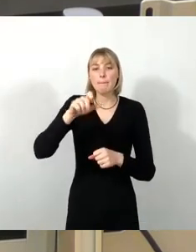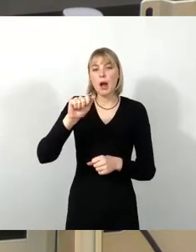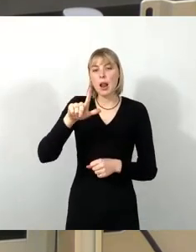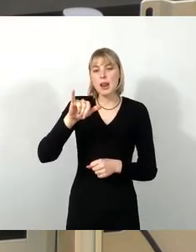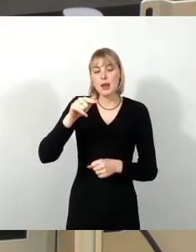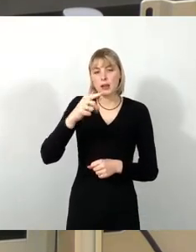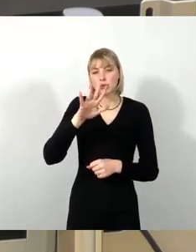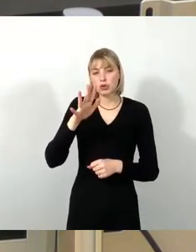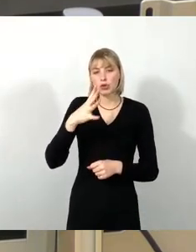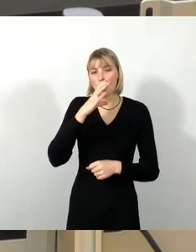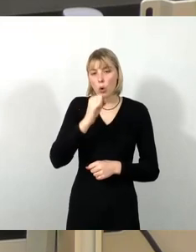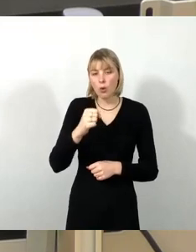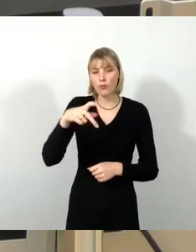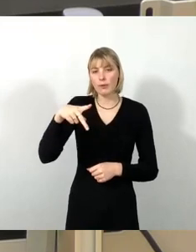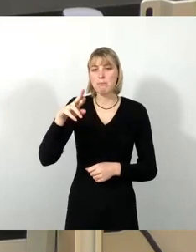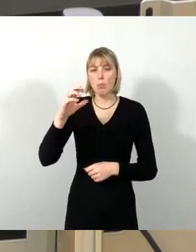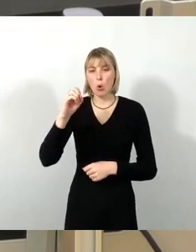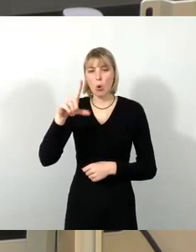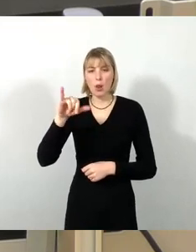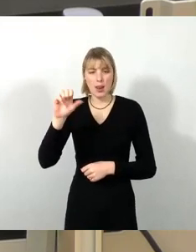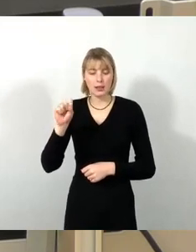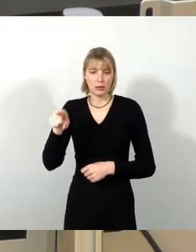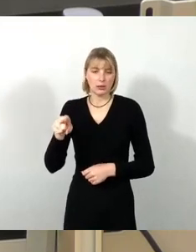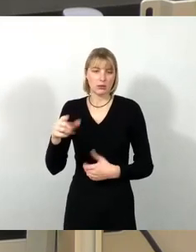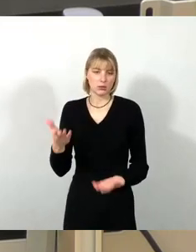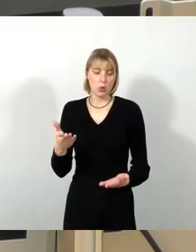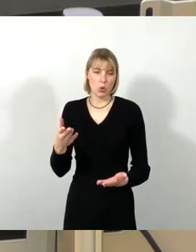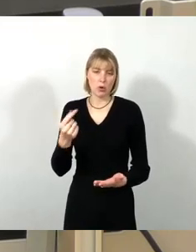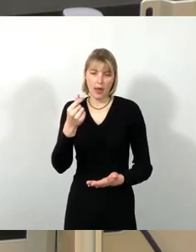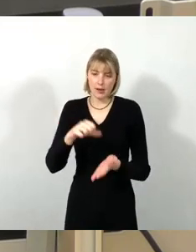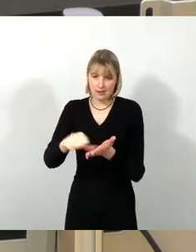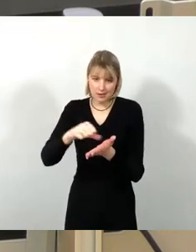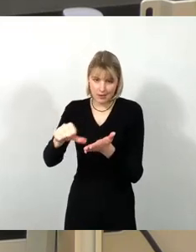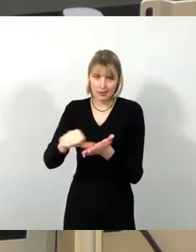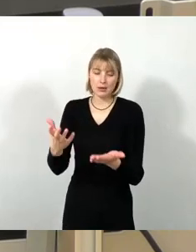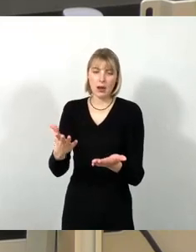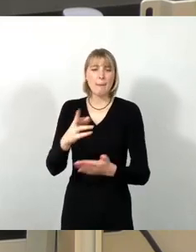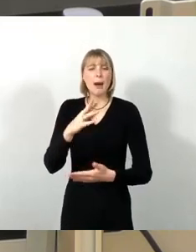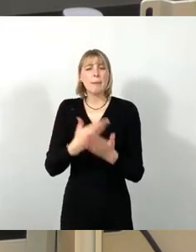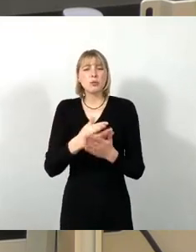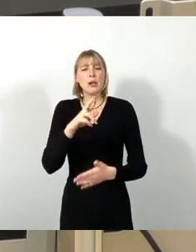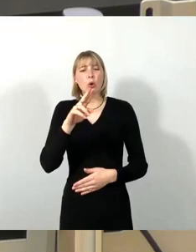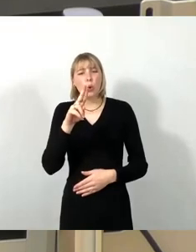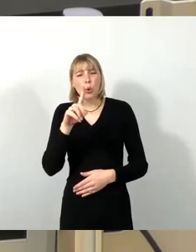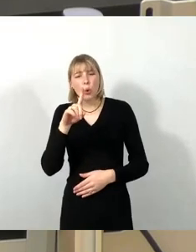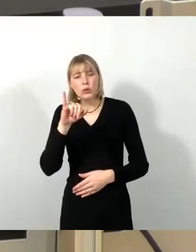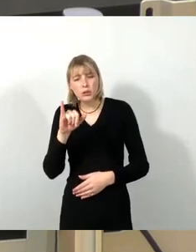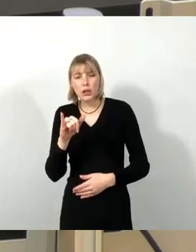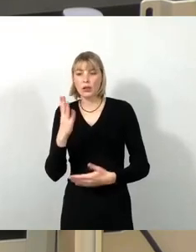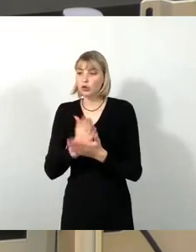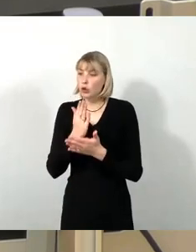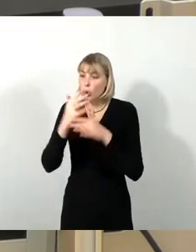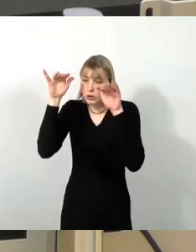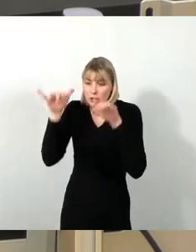Aber zum Beispiel im Rudi etwas zu nutzen, was schon vorhanden ist, was schon ja aus etwas